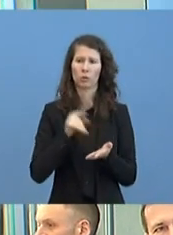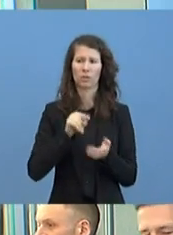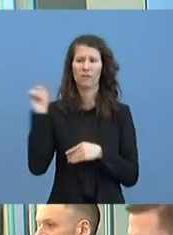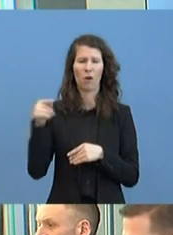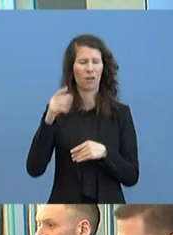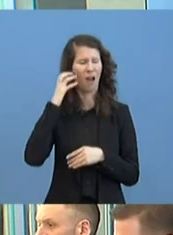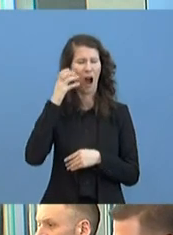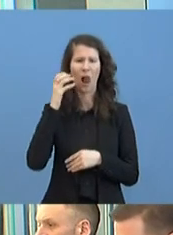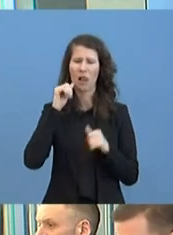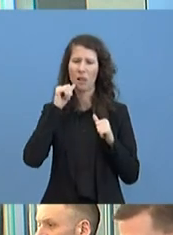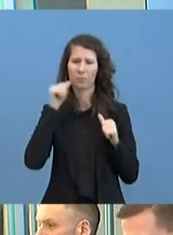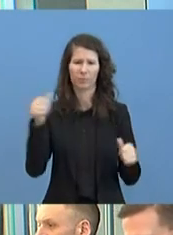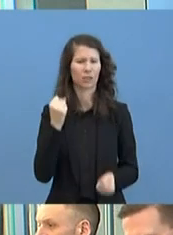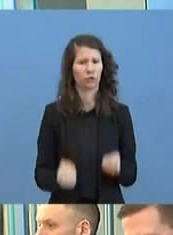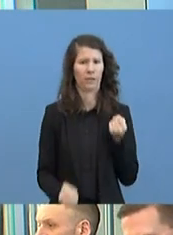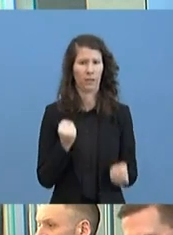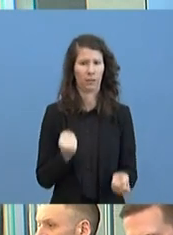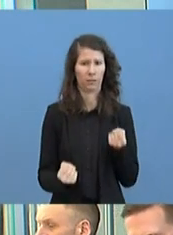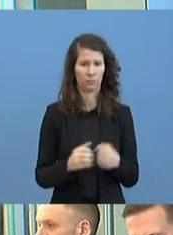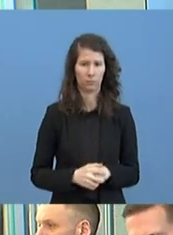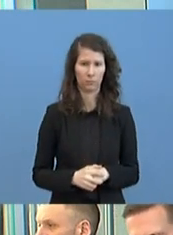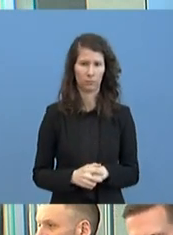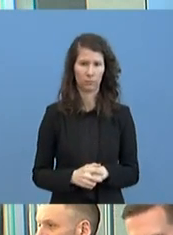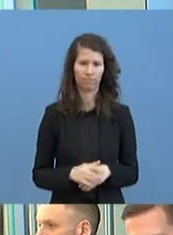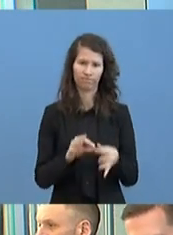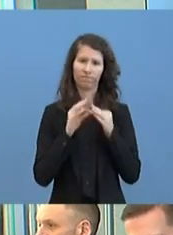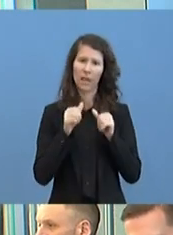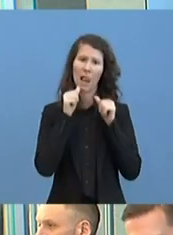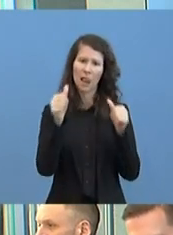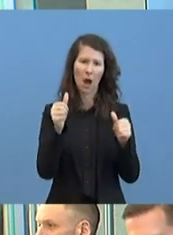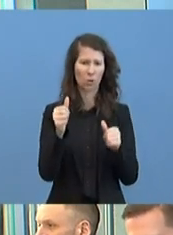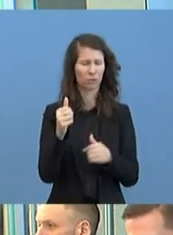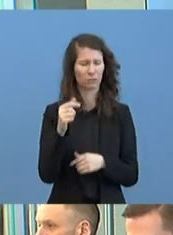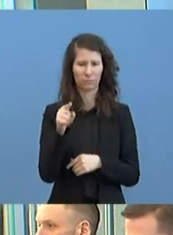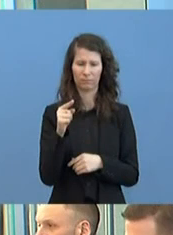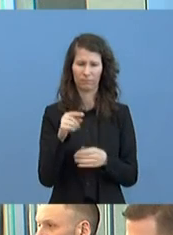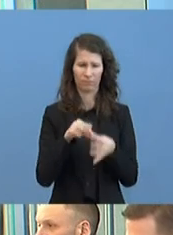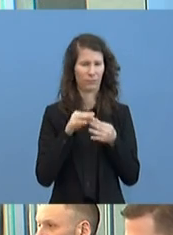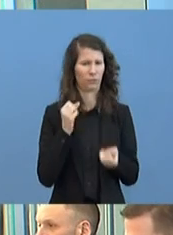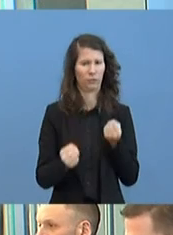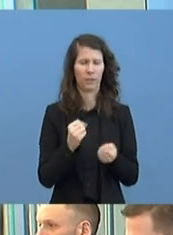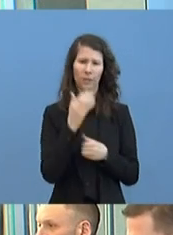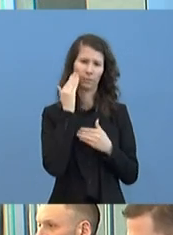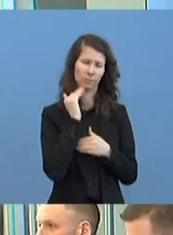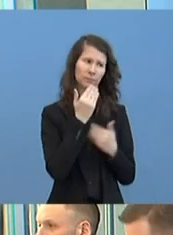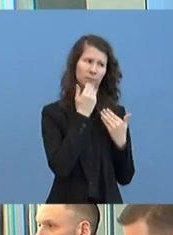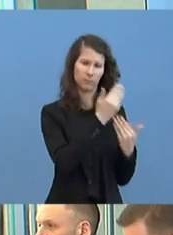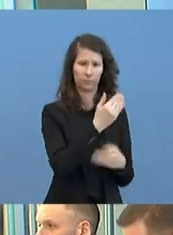wirklich schwierig, auch was die Lautstärke und die Tonqualität angeht. Herzlichen Dank.